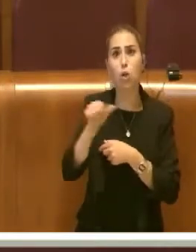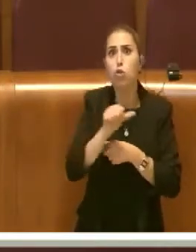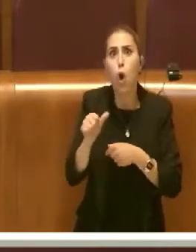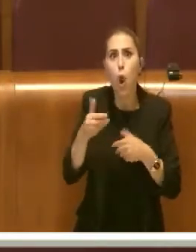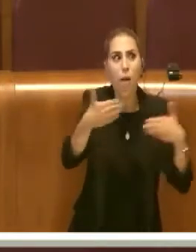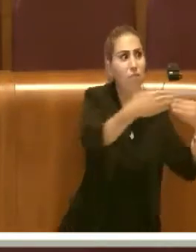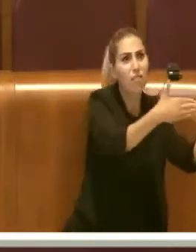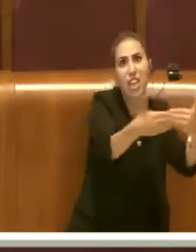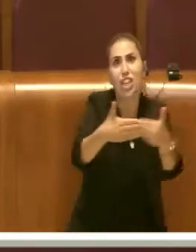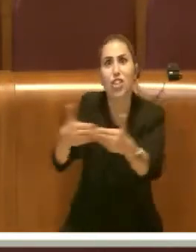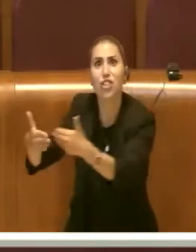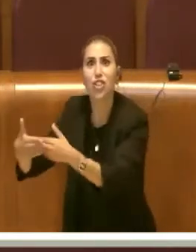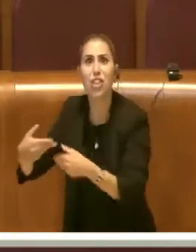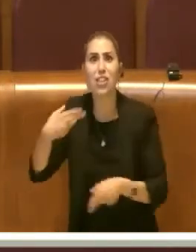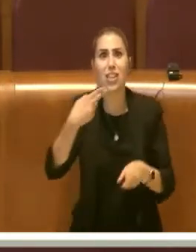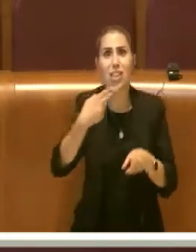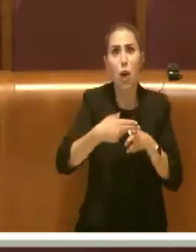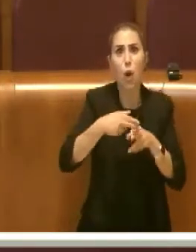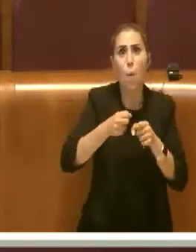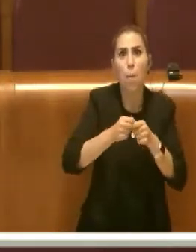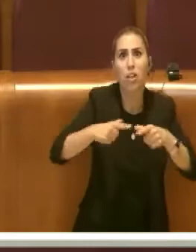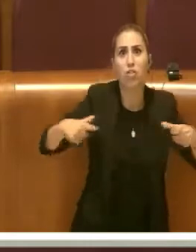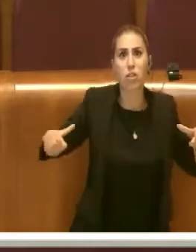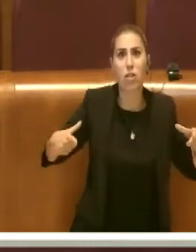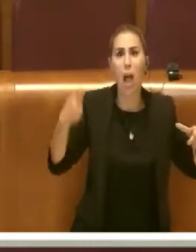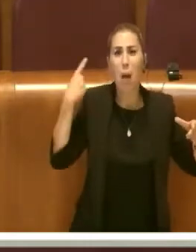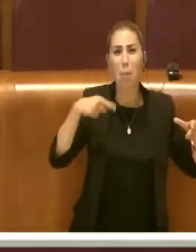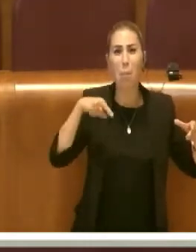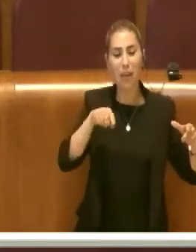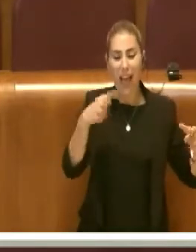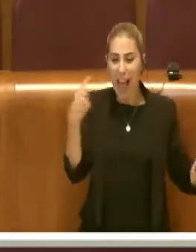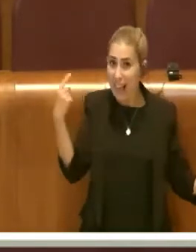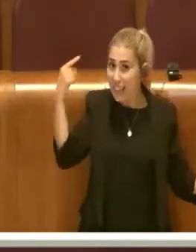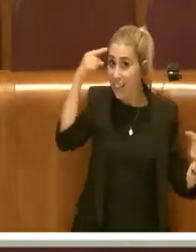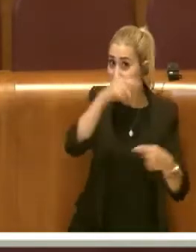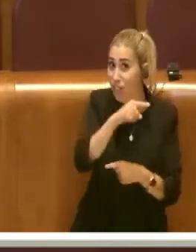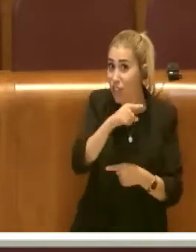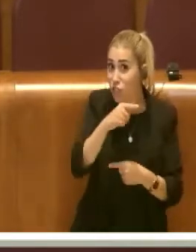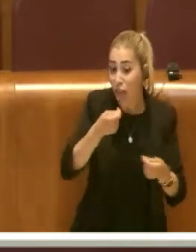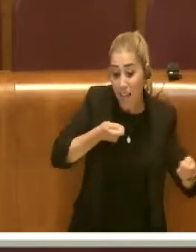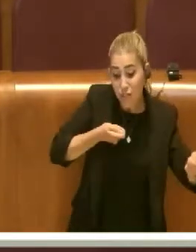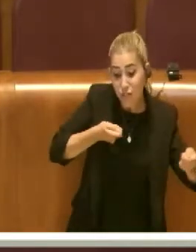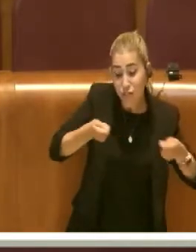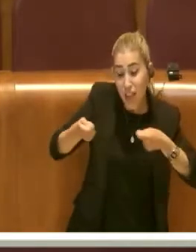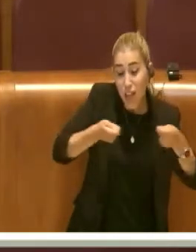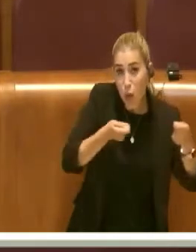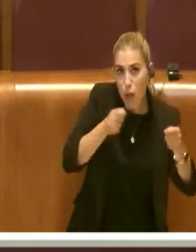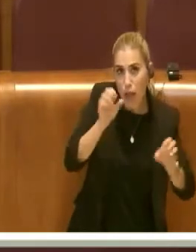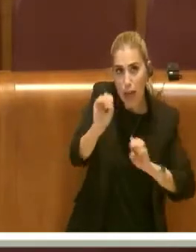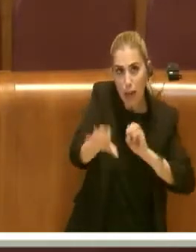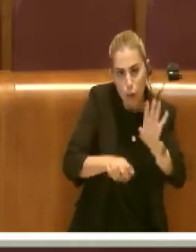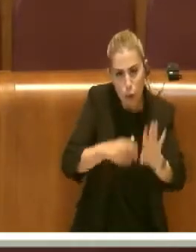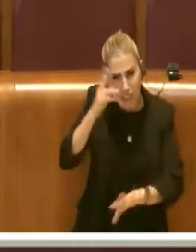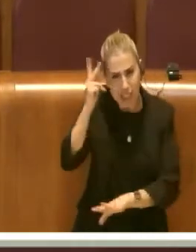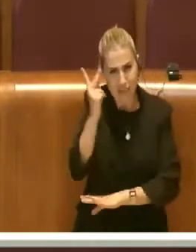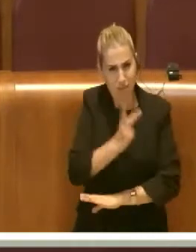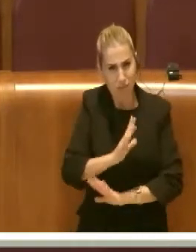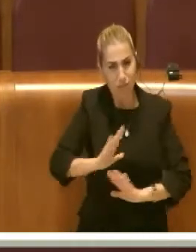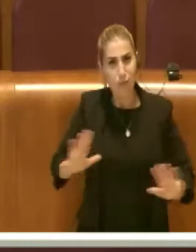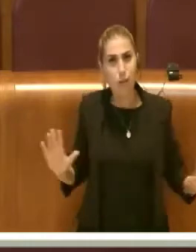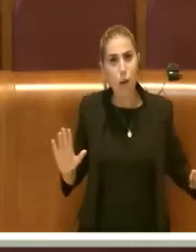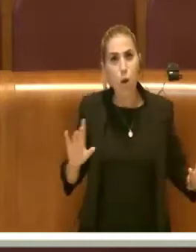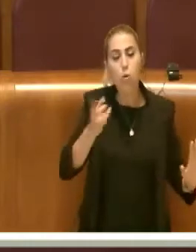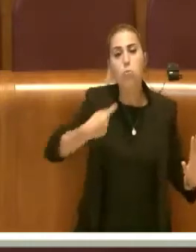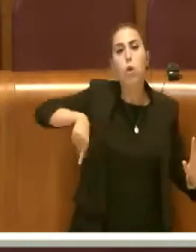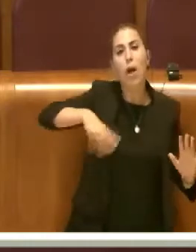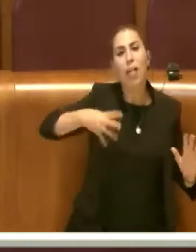vicinanze. Questo per dire un po' come è difficile la gestione dei rifiuti. Noi abbiamo avuto un